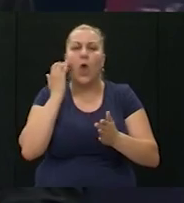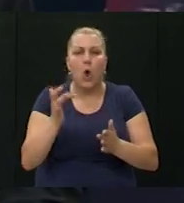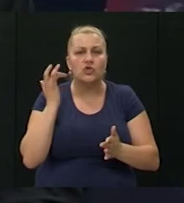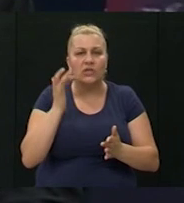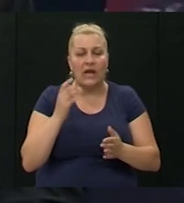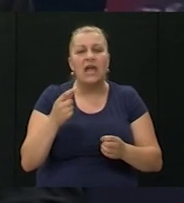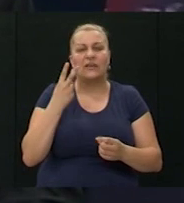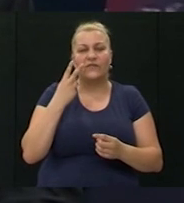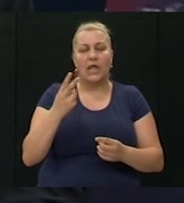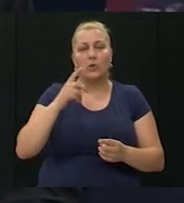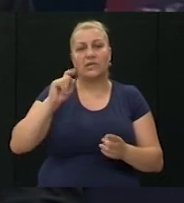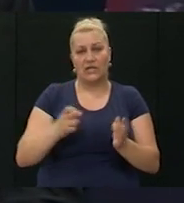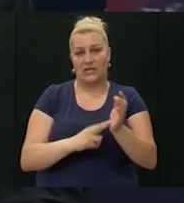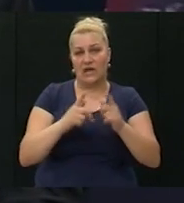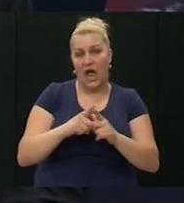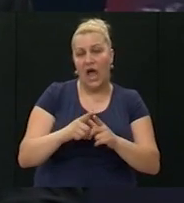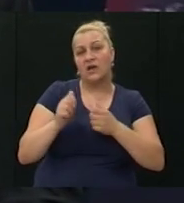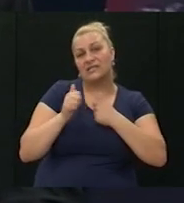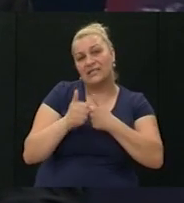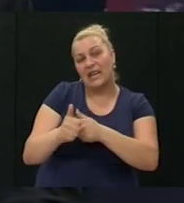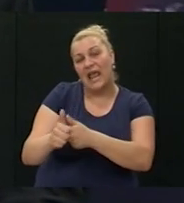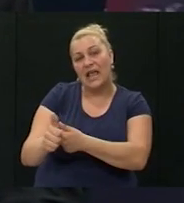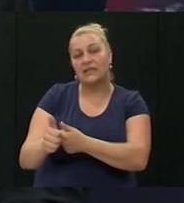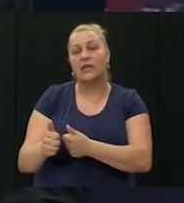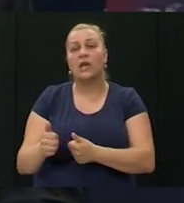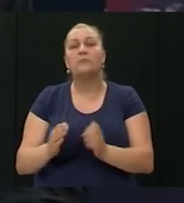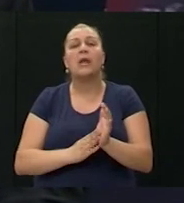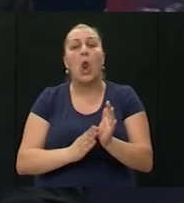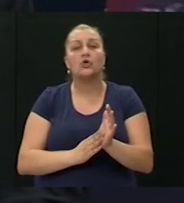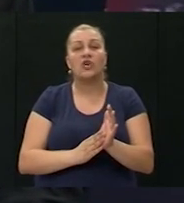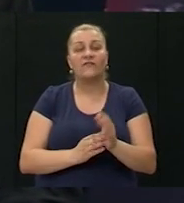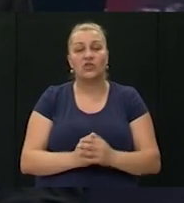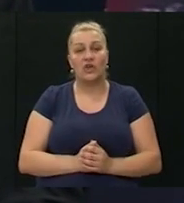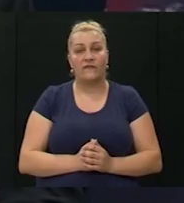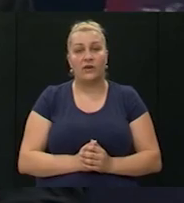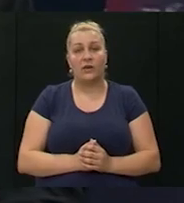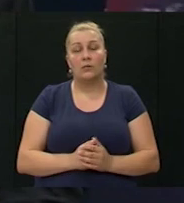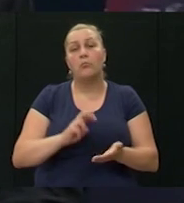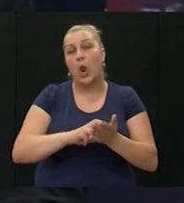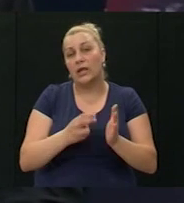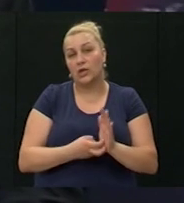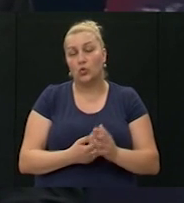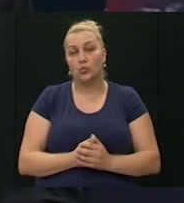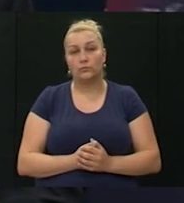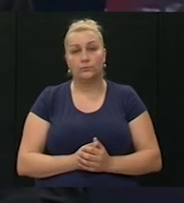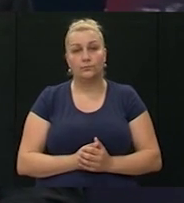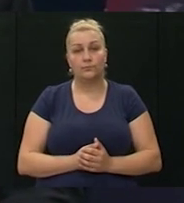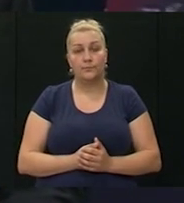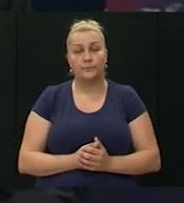oštrija i vidjelo se da vrh JNA slijedi Miloševićevu politiku.